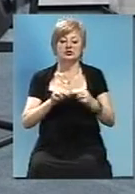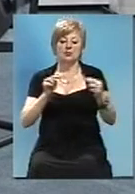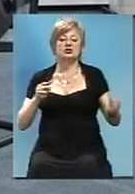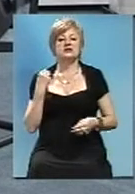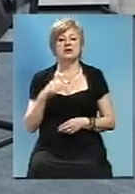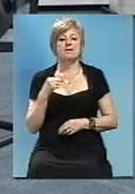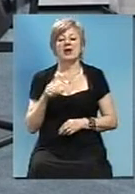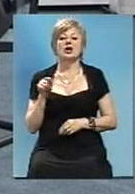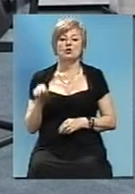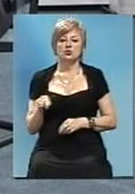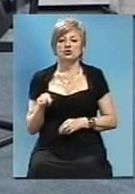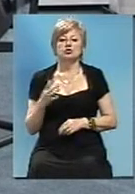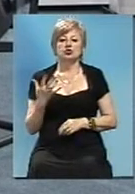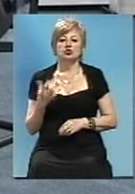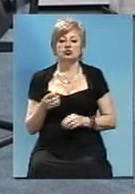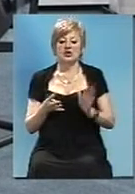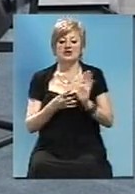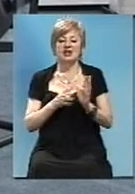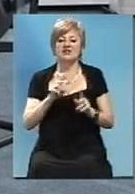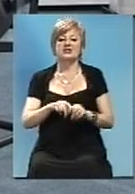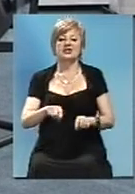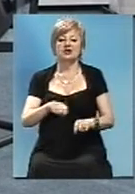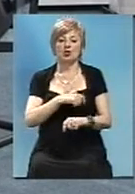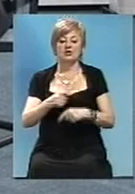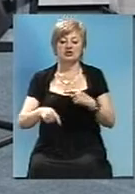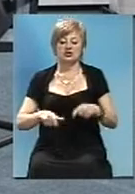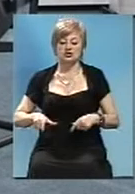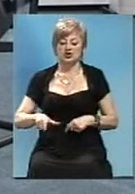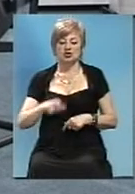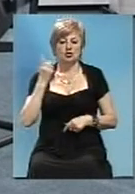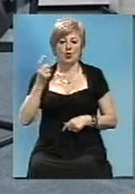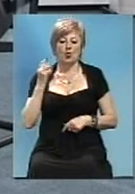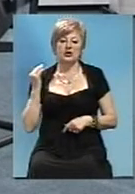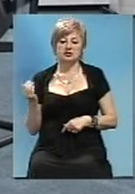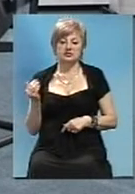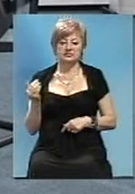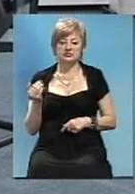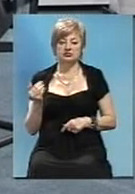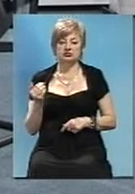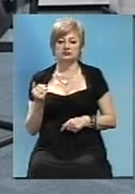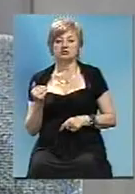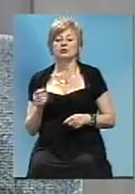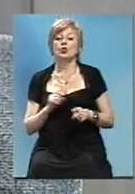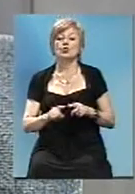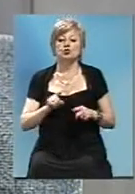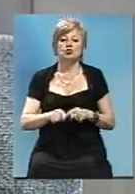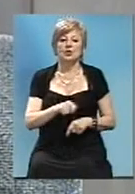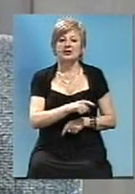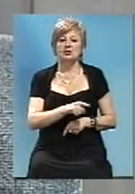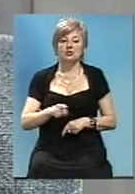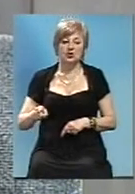9 км через Хортицю. Ускорити процеси